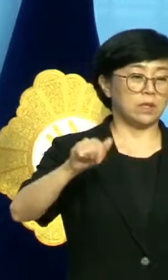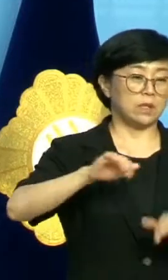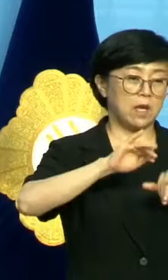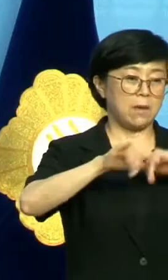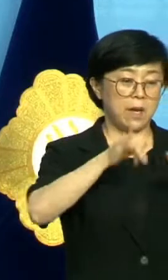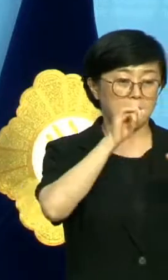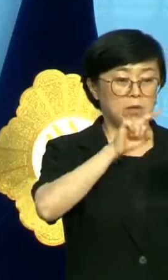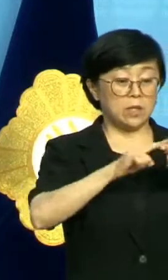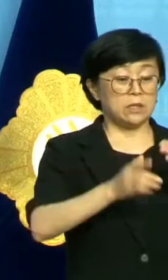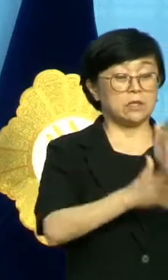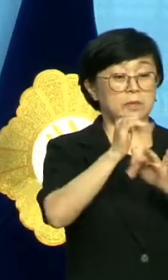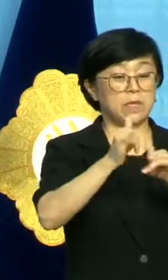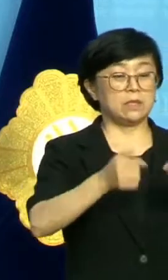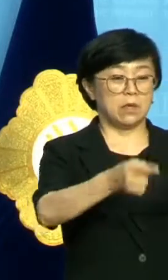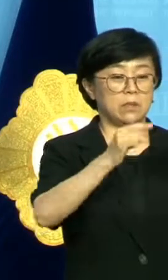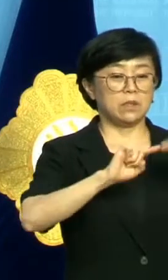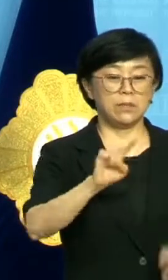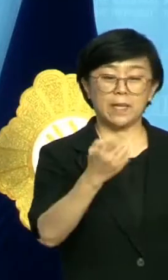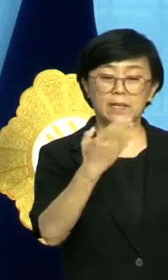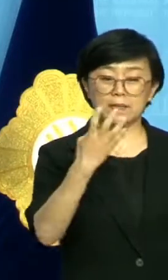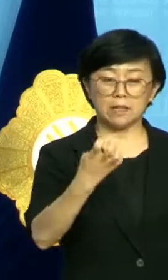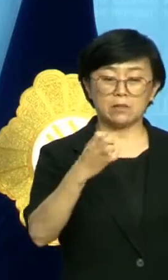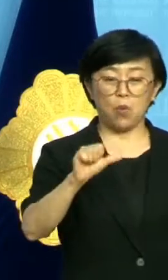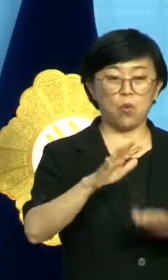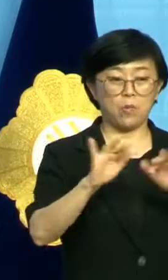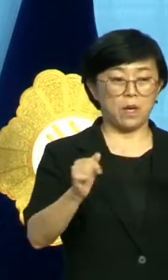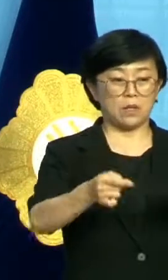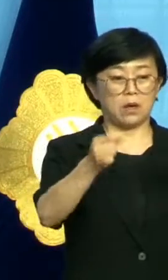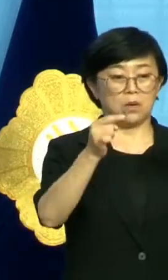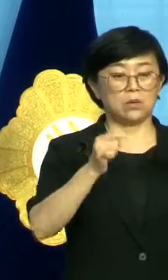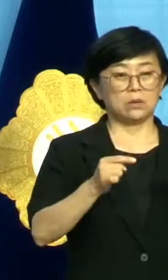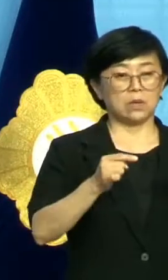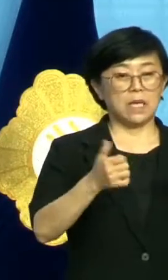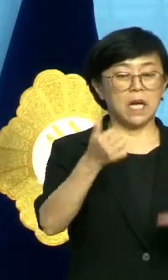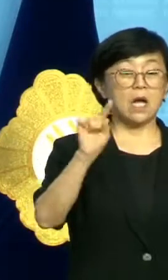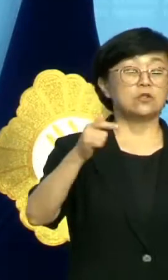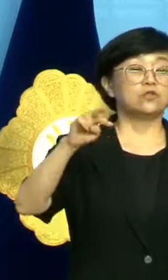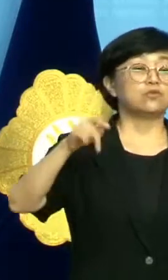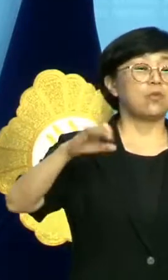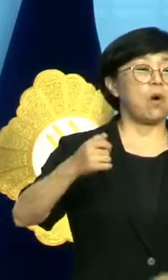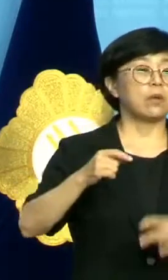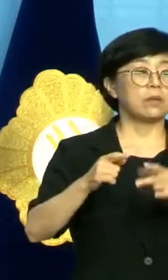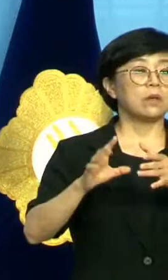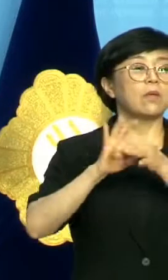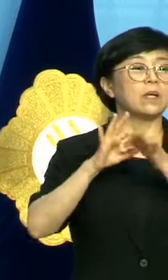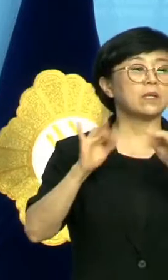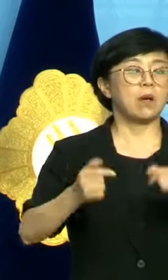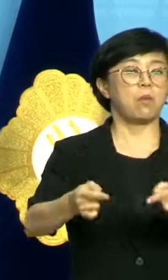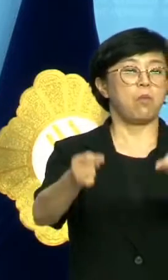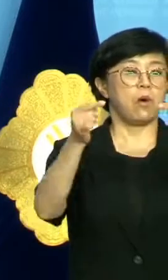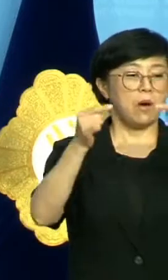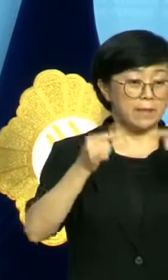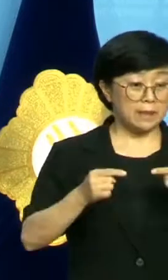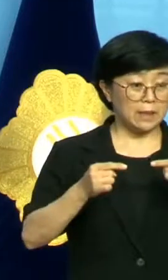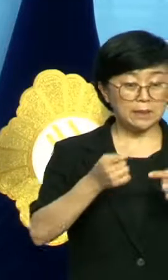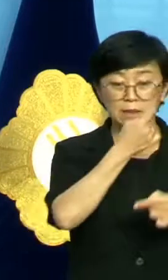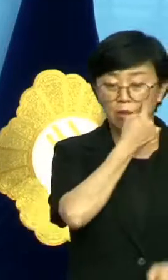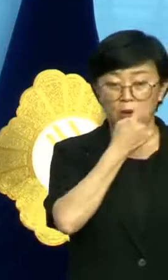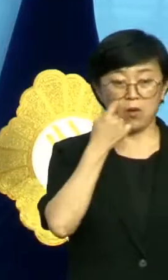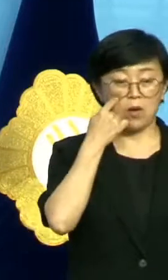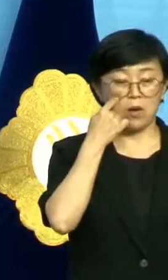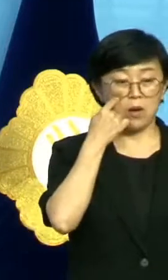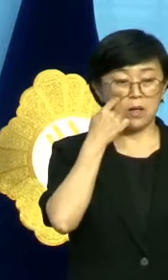시민참여단 145명 가운데 상당수의 한수원 이해관계자가 포함되었다는 주장에 대한 증거로